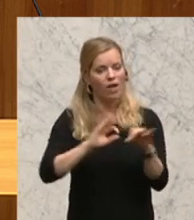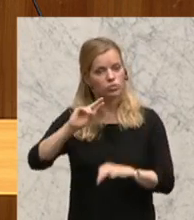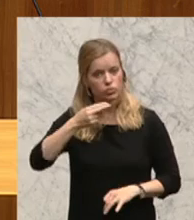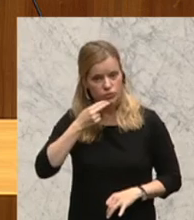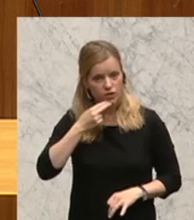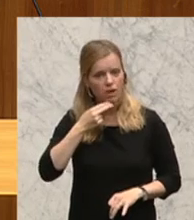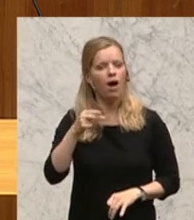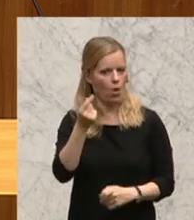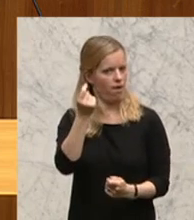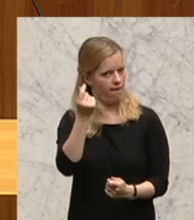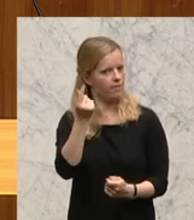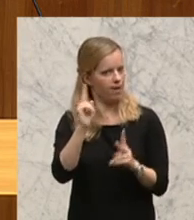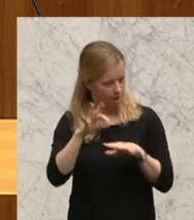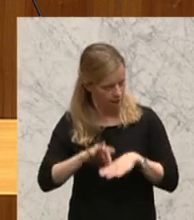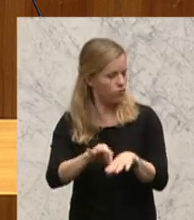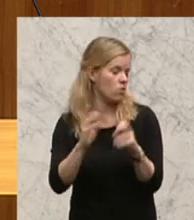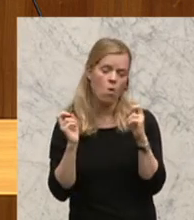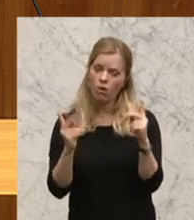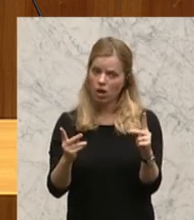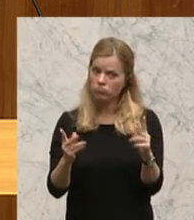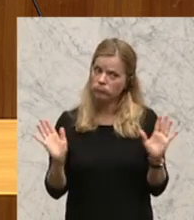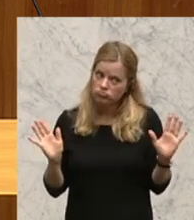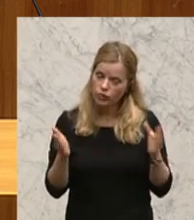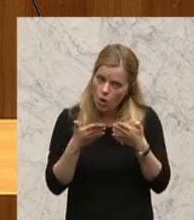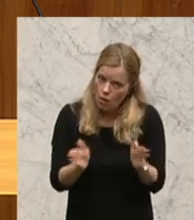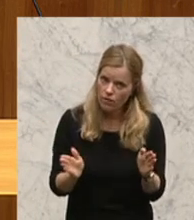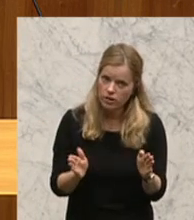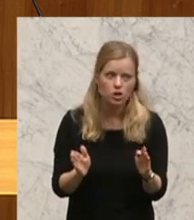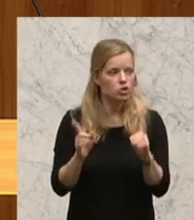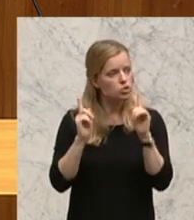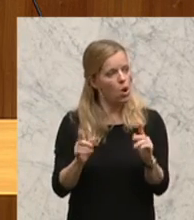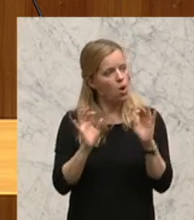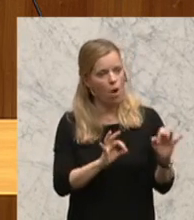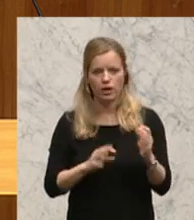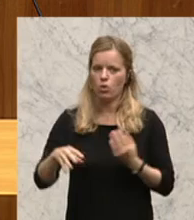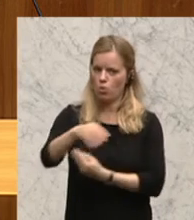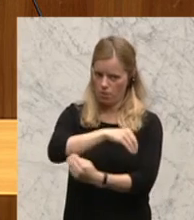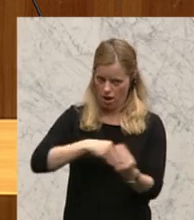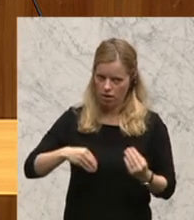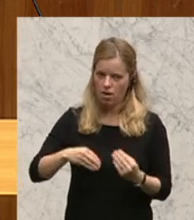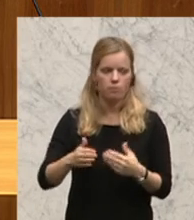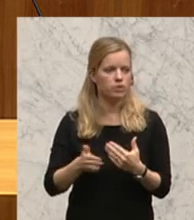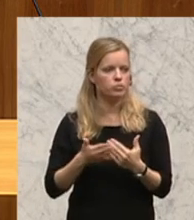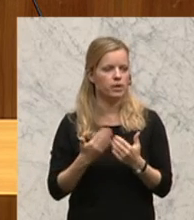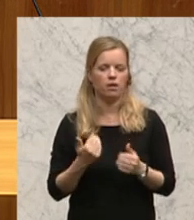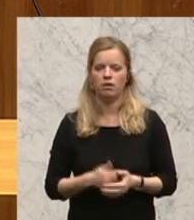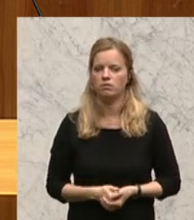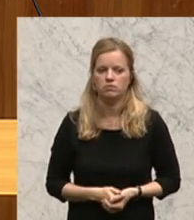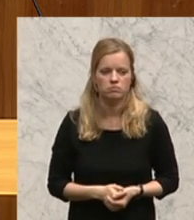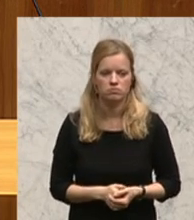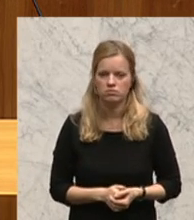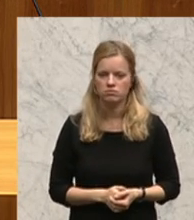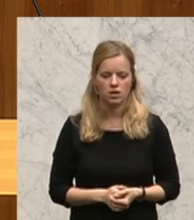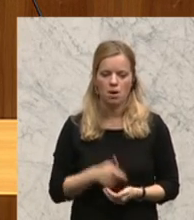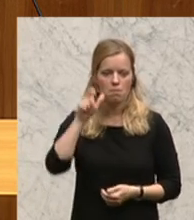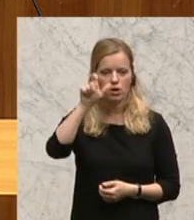Ich finde, dass wir hier auch einen ordentlichen Umgang miteinander haben sollten. Und wenn jemand hier über die rote Linie schreitet,